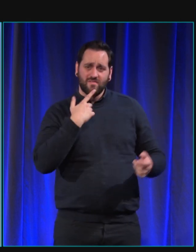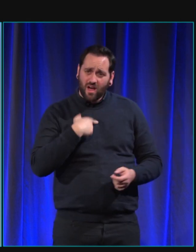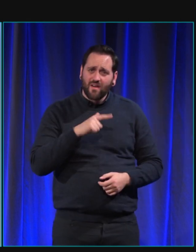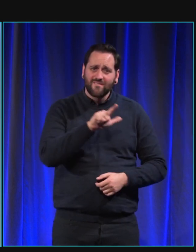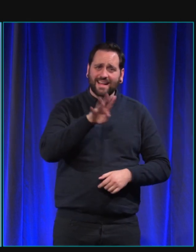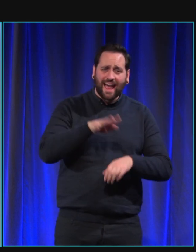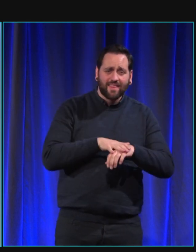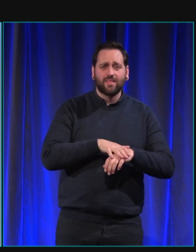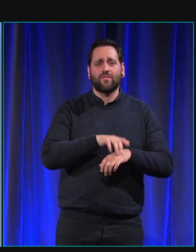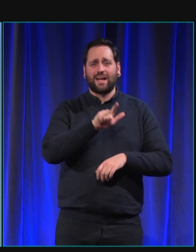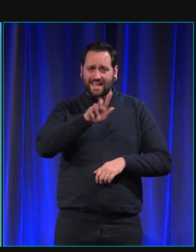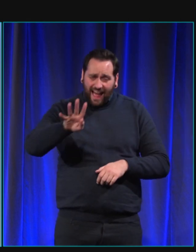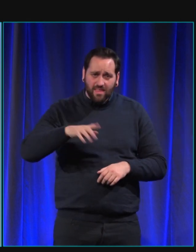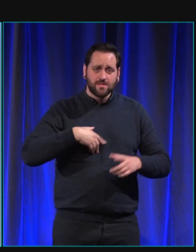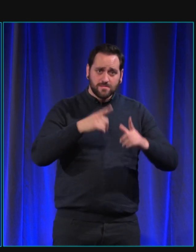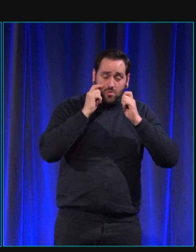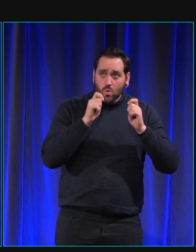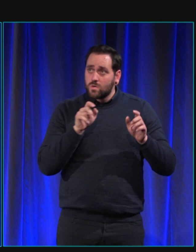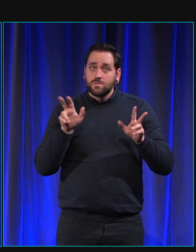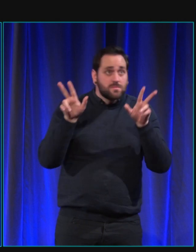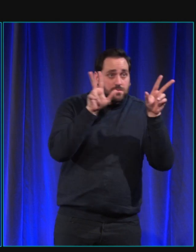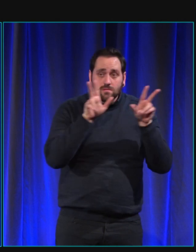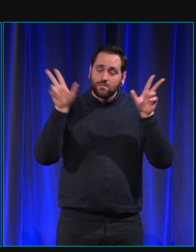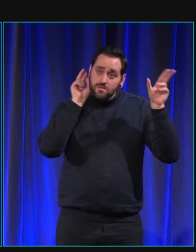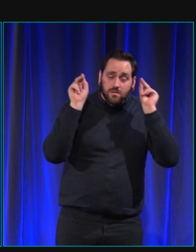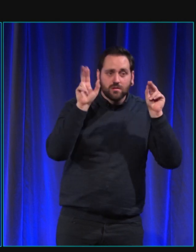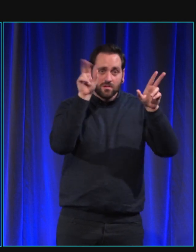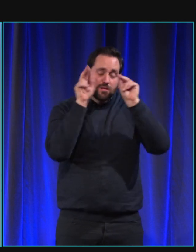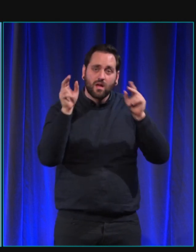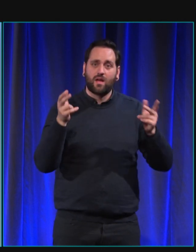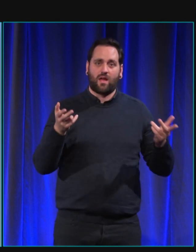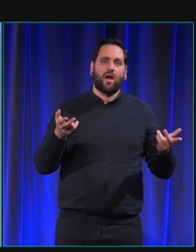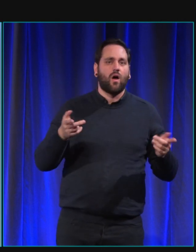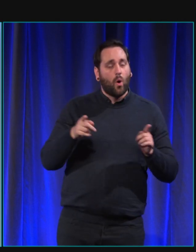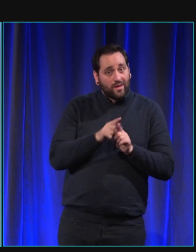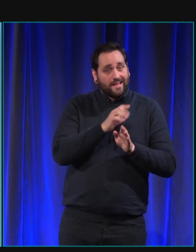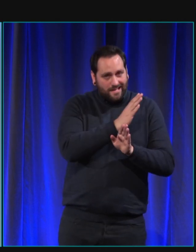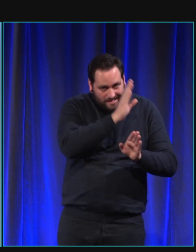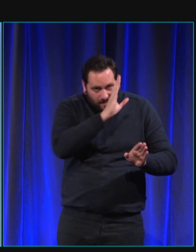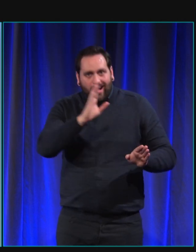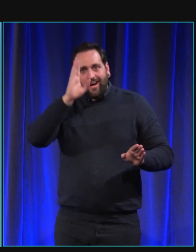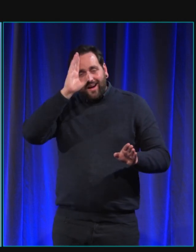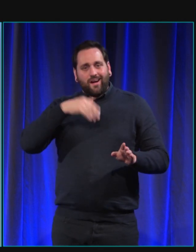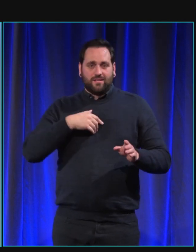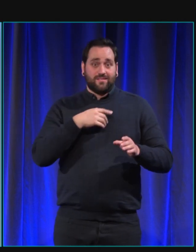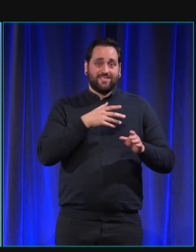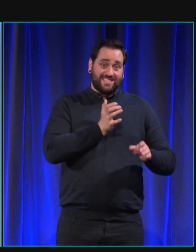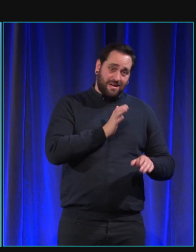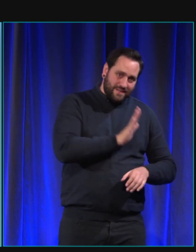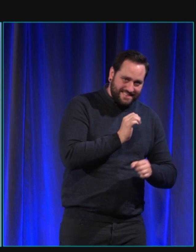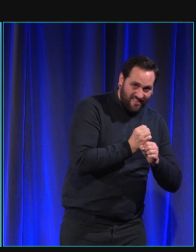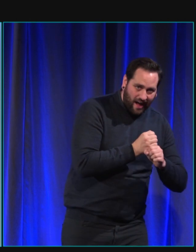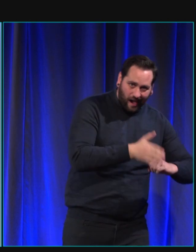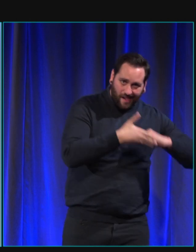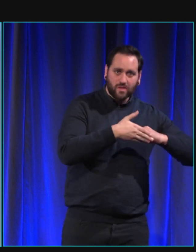24 pour certains, et d'être à la fois des chiens de travail et des chiens de compagnie, ce qui demande une double compétence. Et donc je pense qu'il faut faire